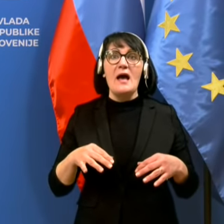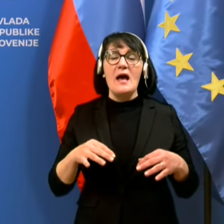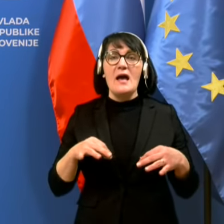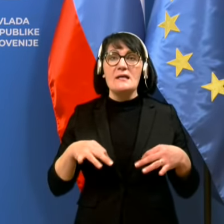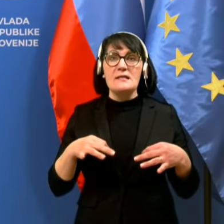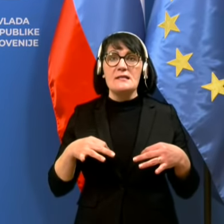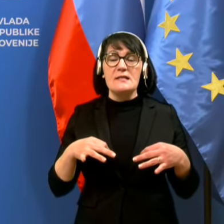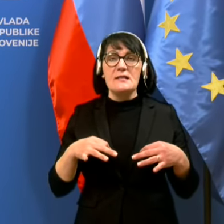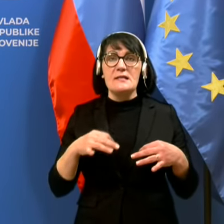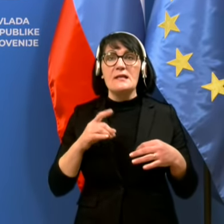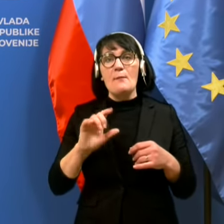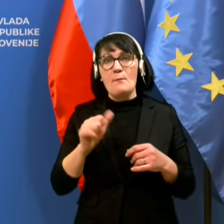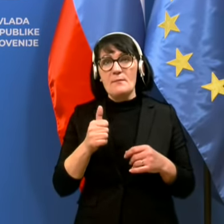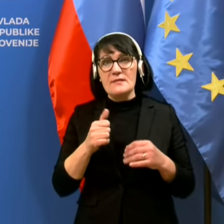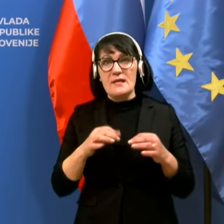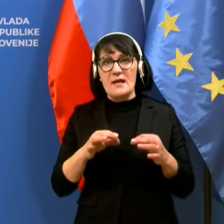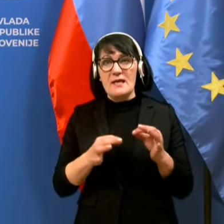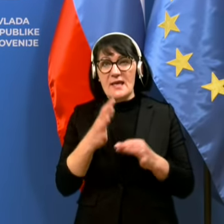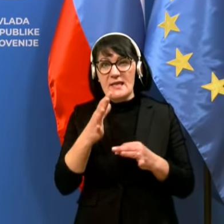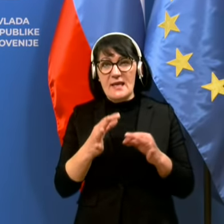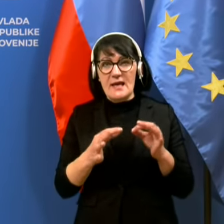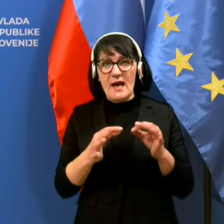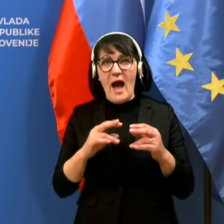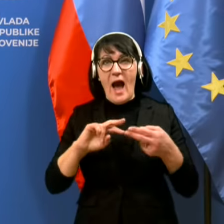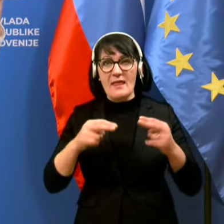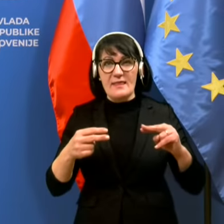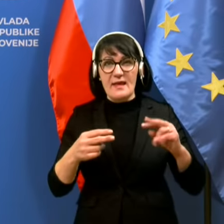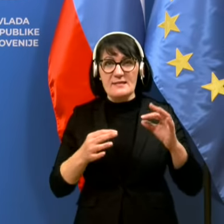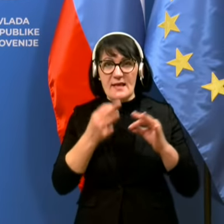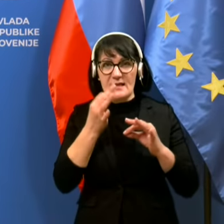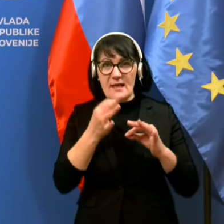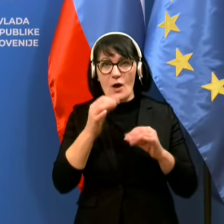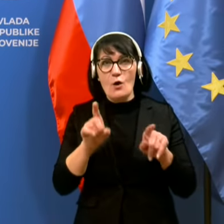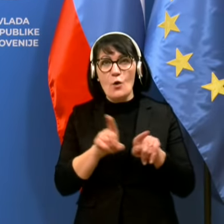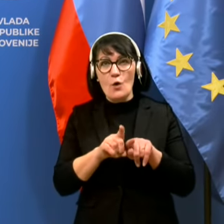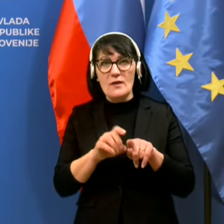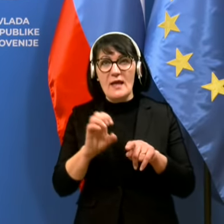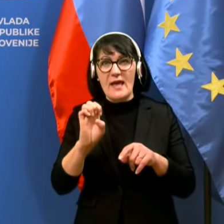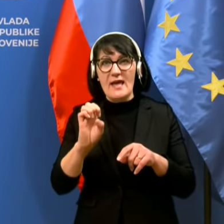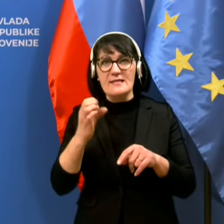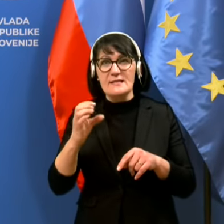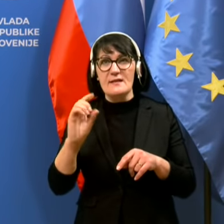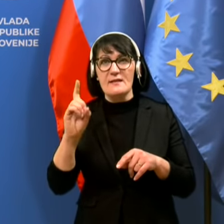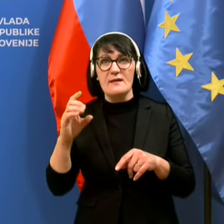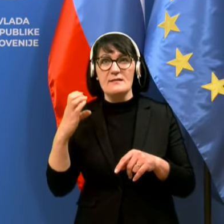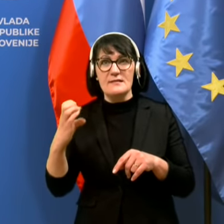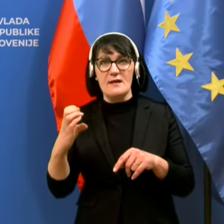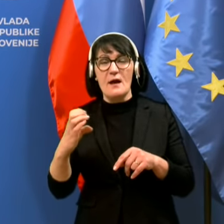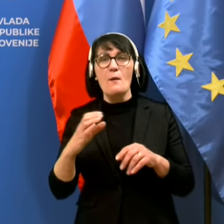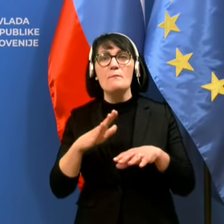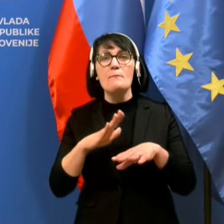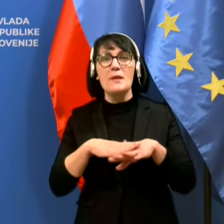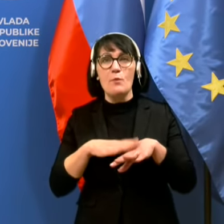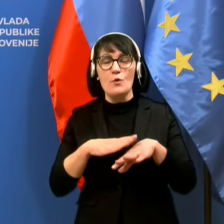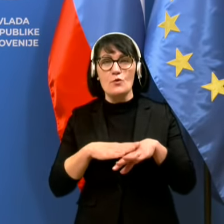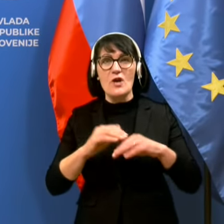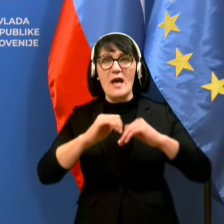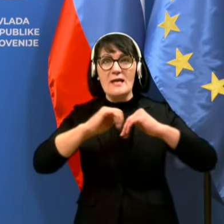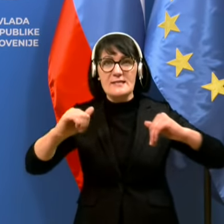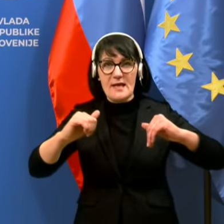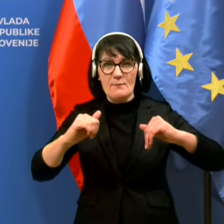antigenskih testov. Kot ECDC priporoča, so izjemno pomembno orodje za